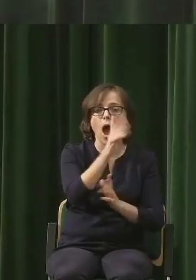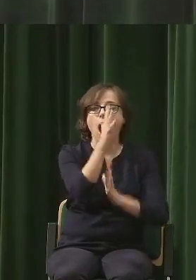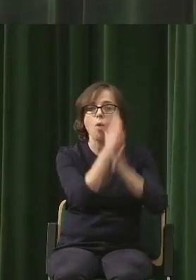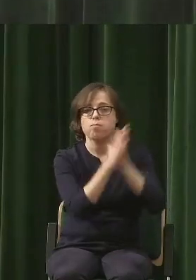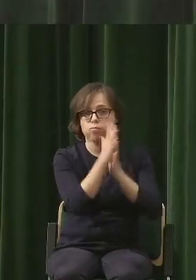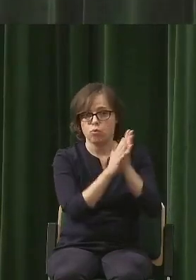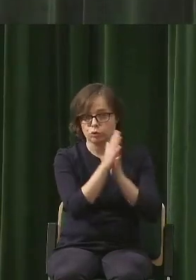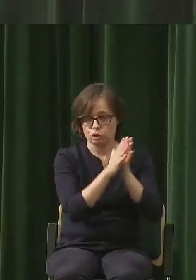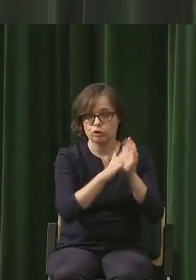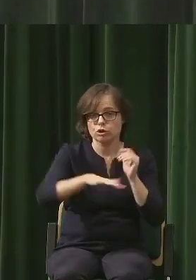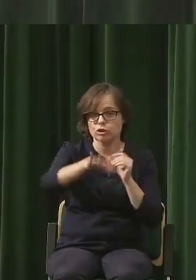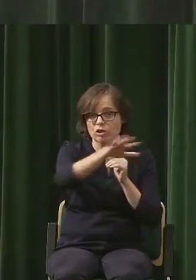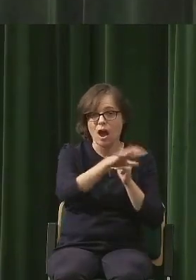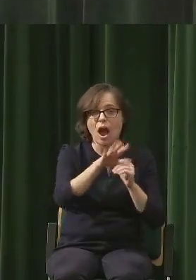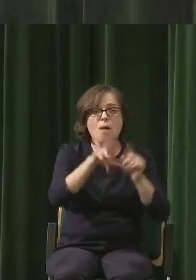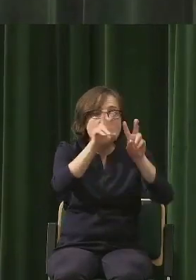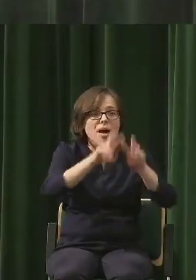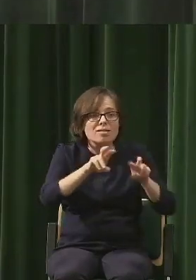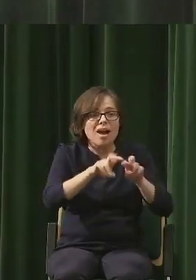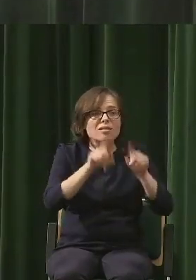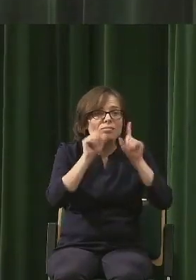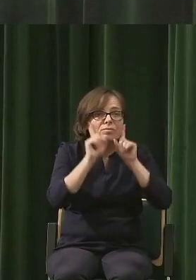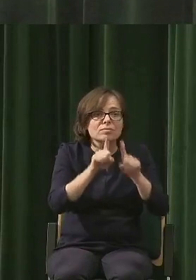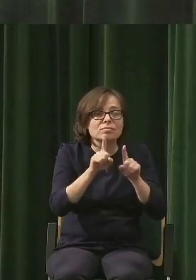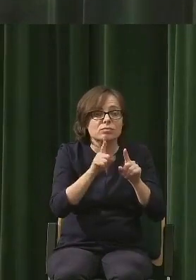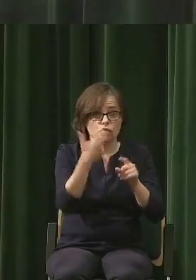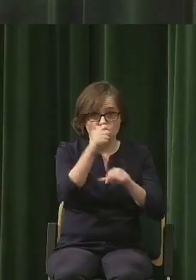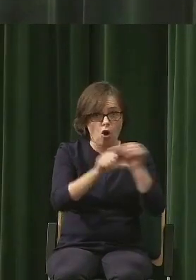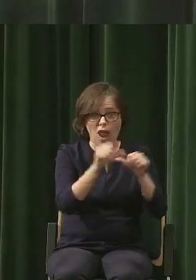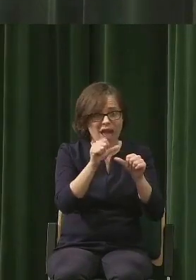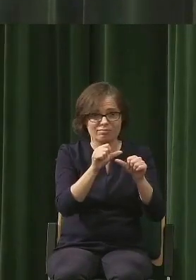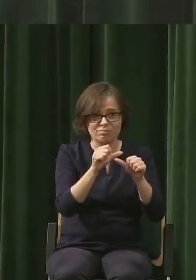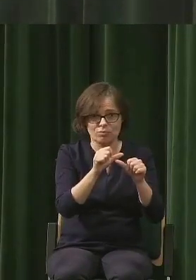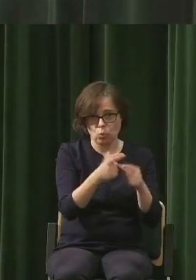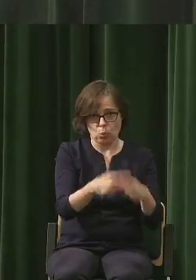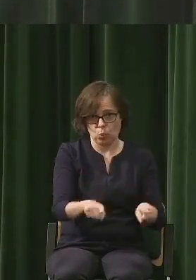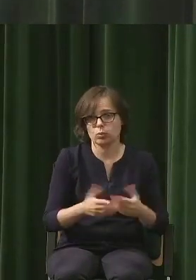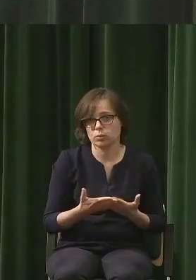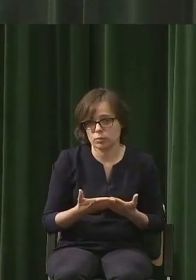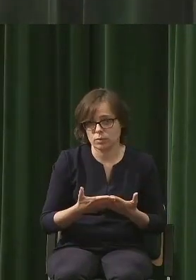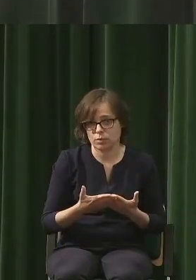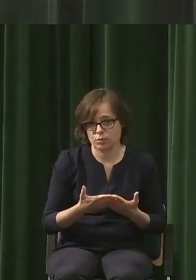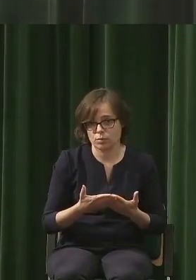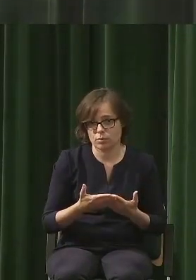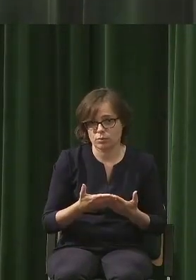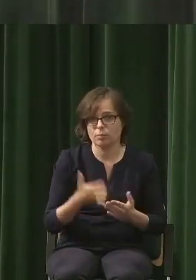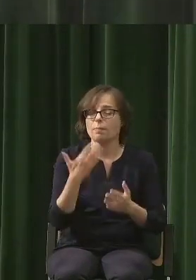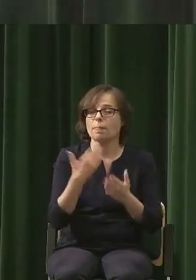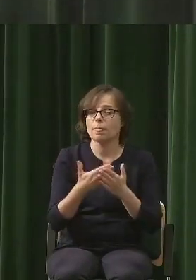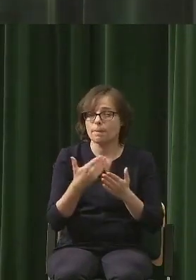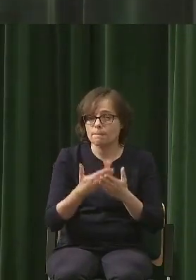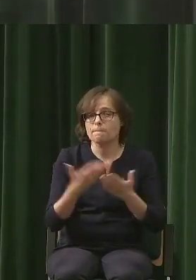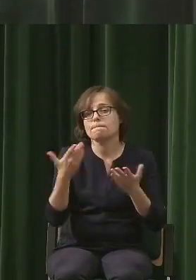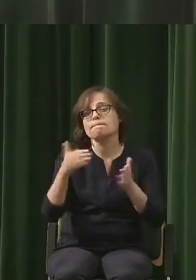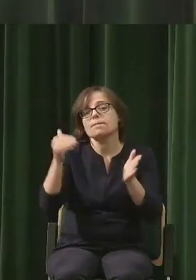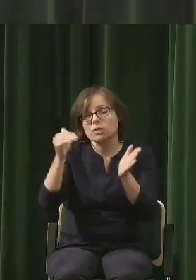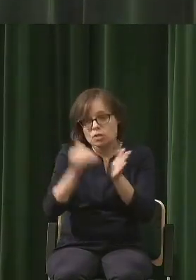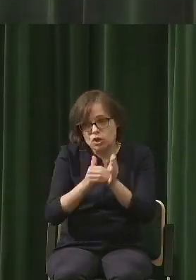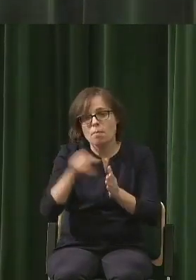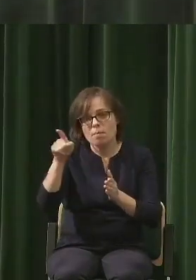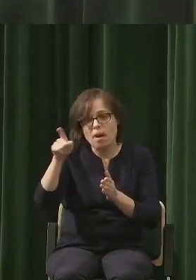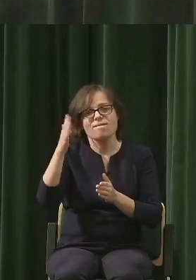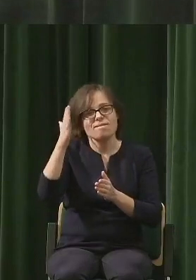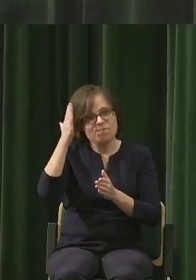takobadana znacznie krótszy niż te 100 lat. Więc trzeba założyć pewną niewiedzę, pewną